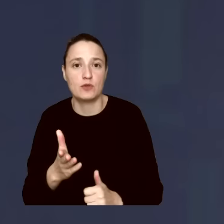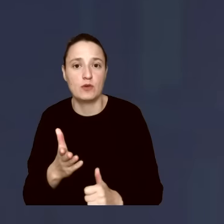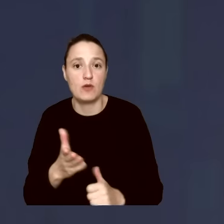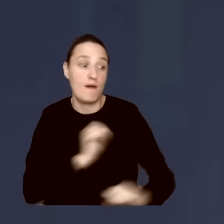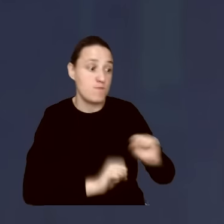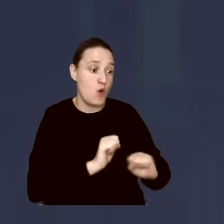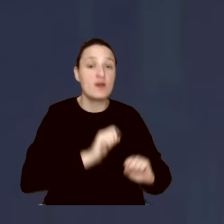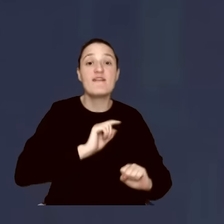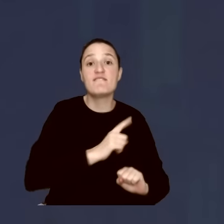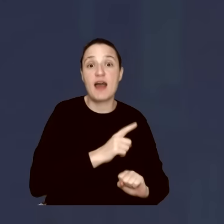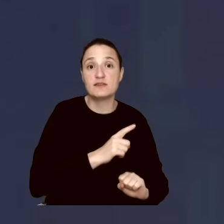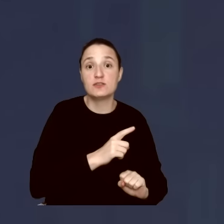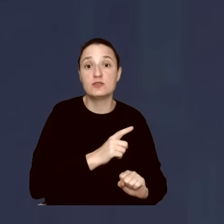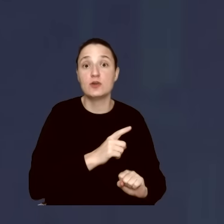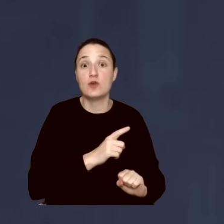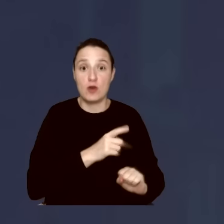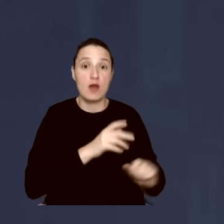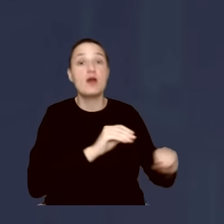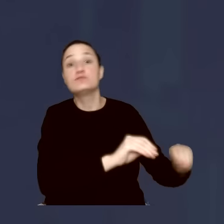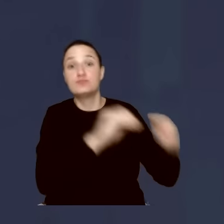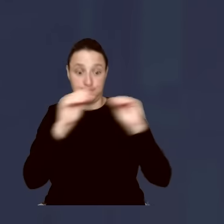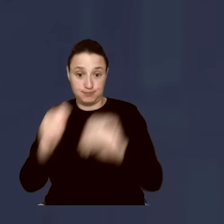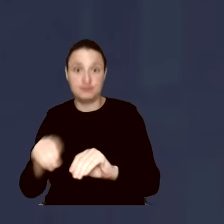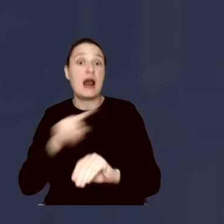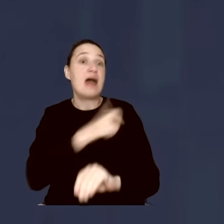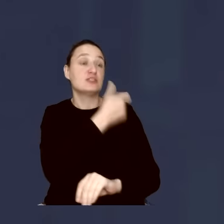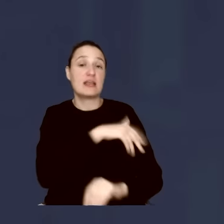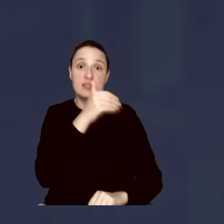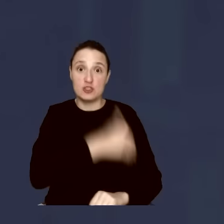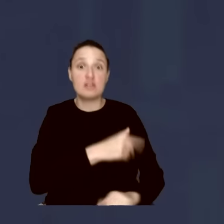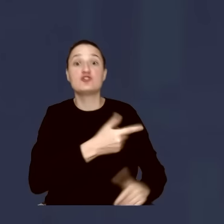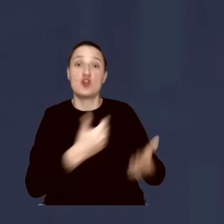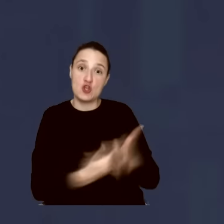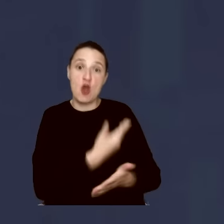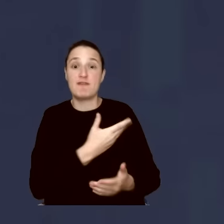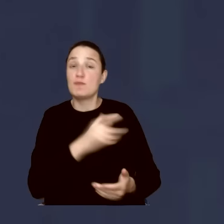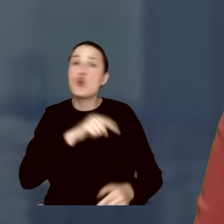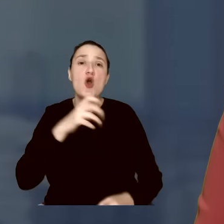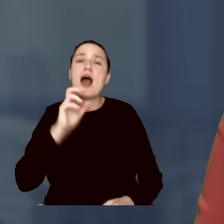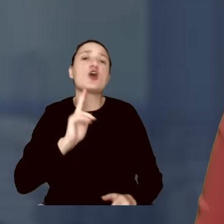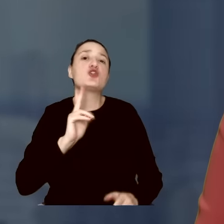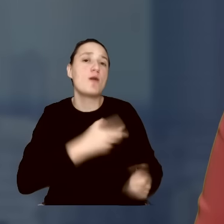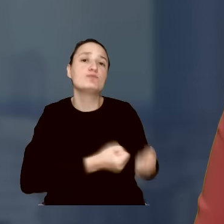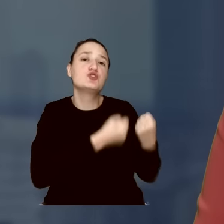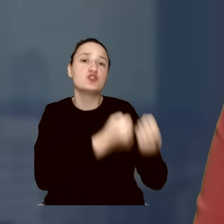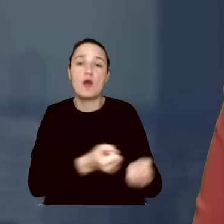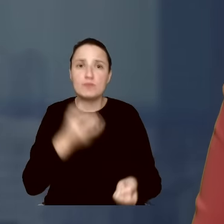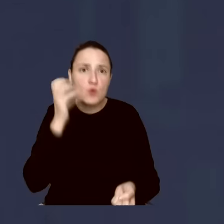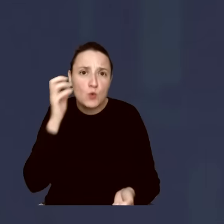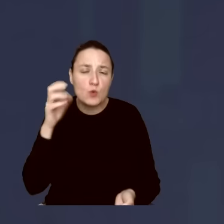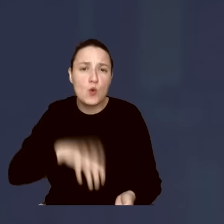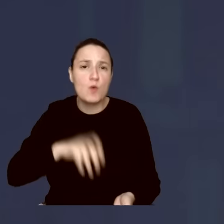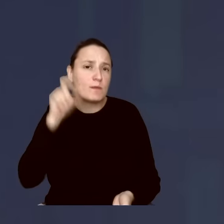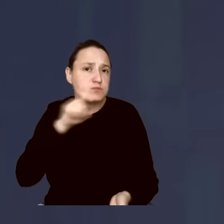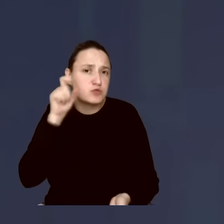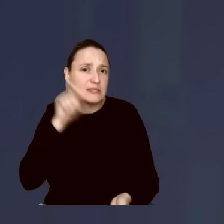Francji zrobią się miejsca na kolejne setki tysięcy ściąganych przez grupy przestępcze, ale również przez NGO-sy.